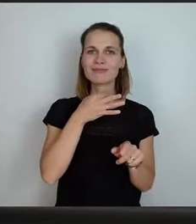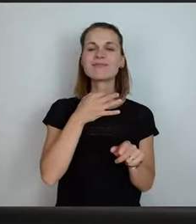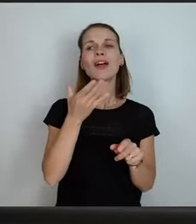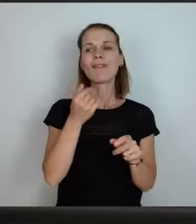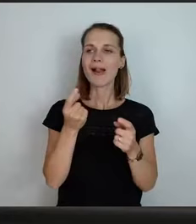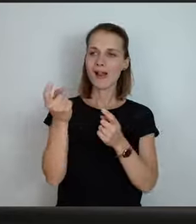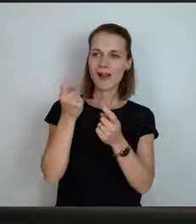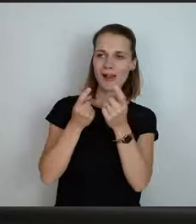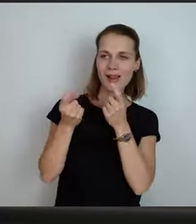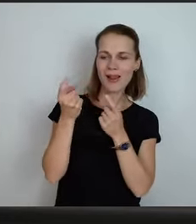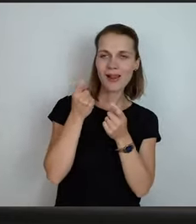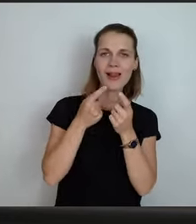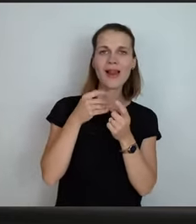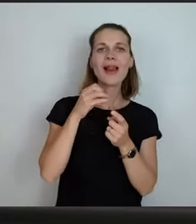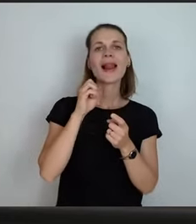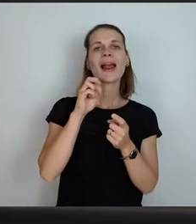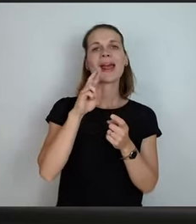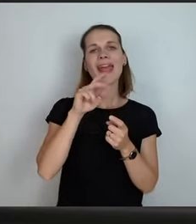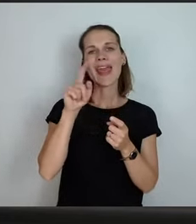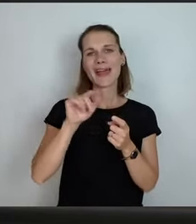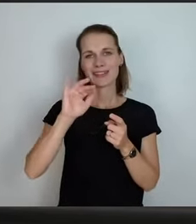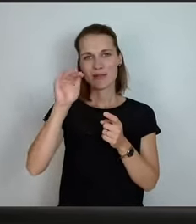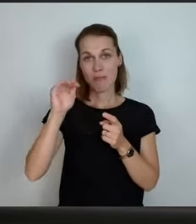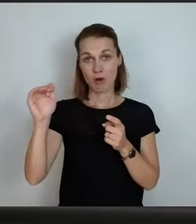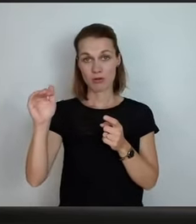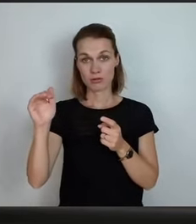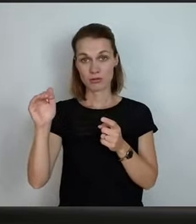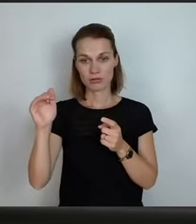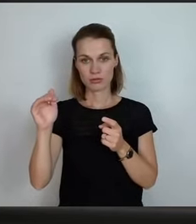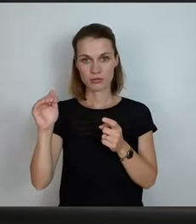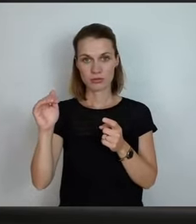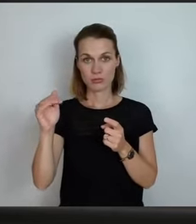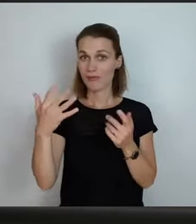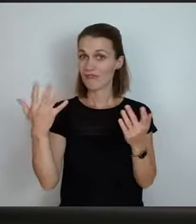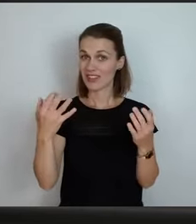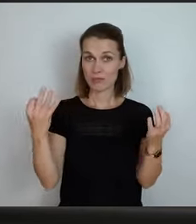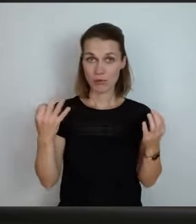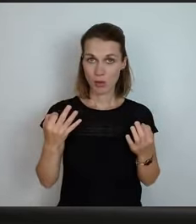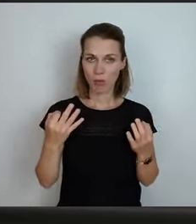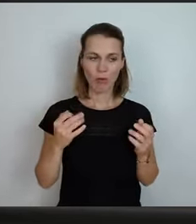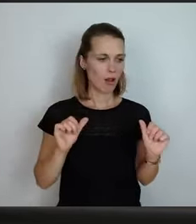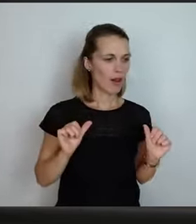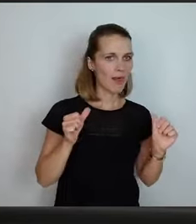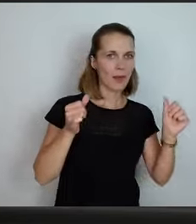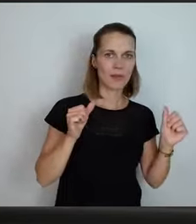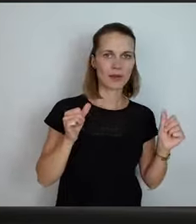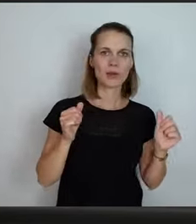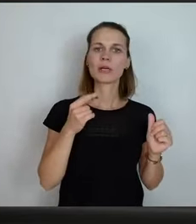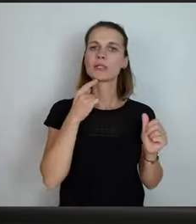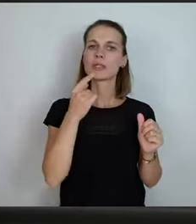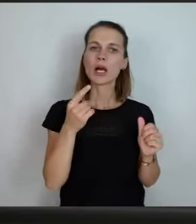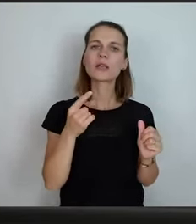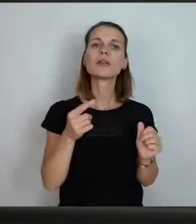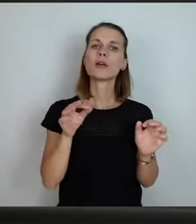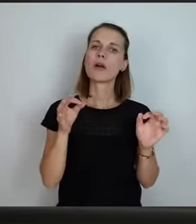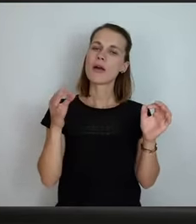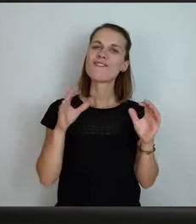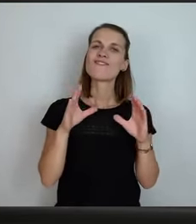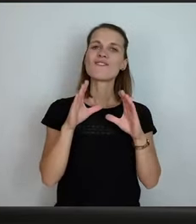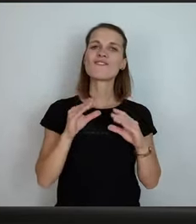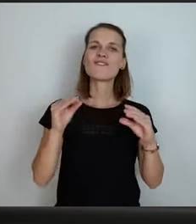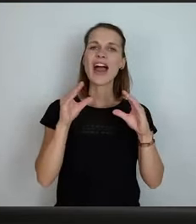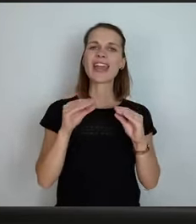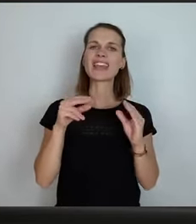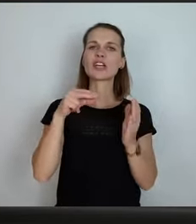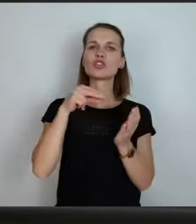zu ziehen. Dazu gehört natürlich, dass dort auch Leben stattfindet. Wir reden immer von den weichen Standortfaktoren und unsere